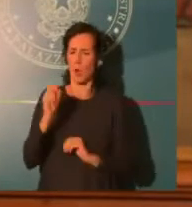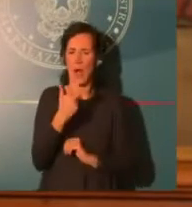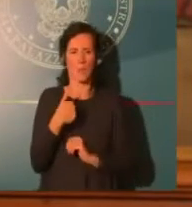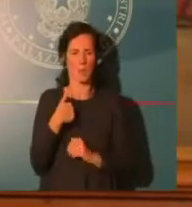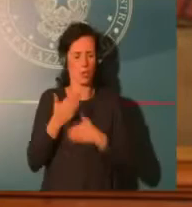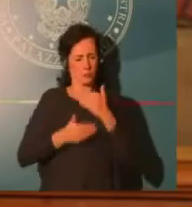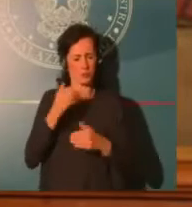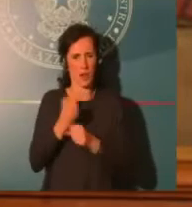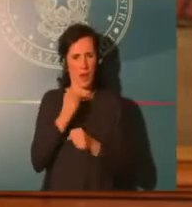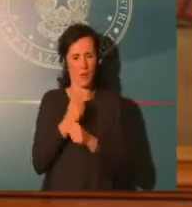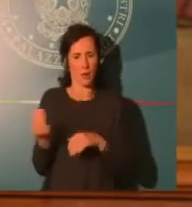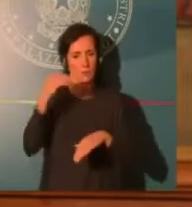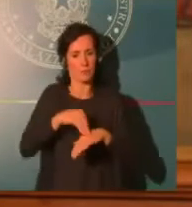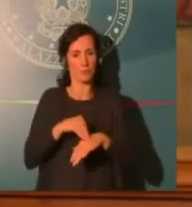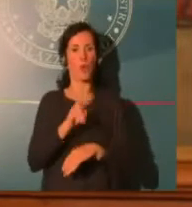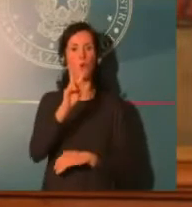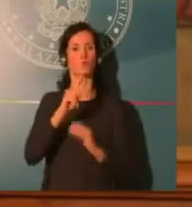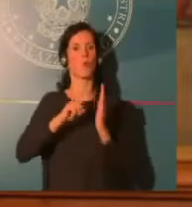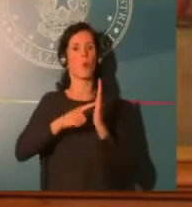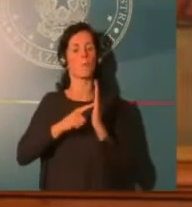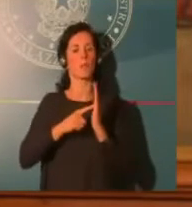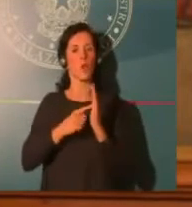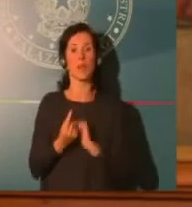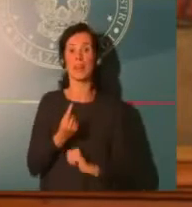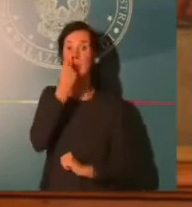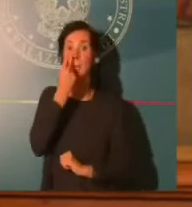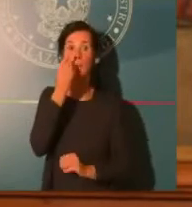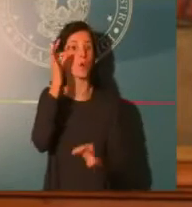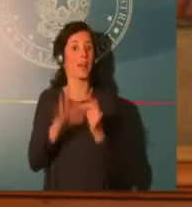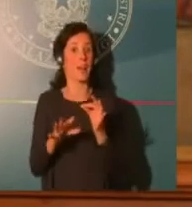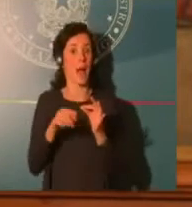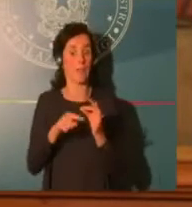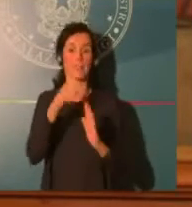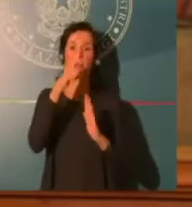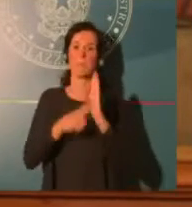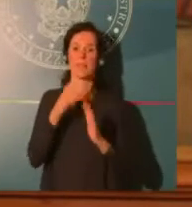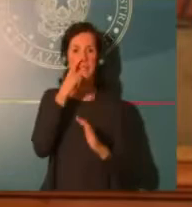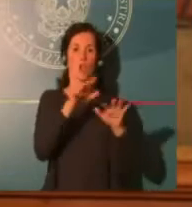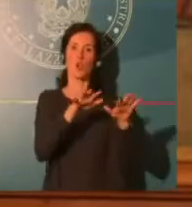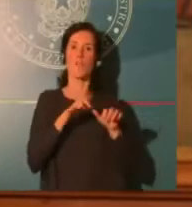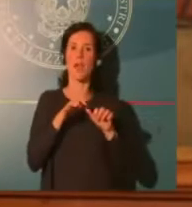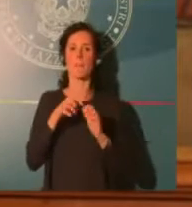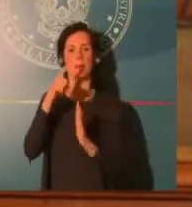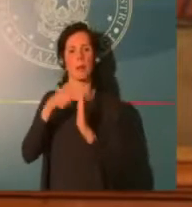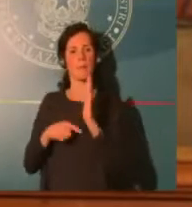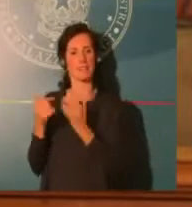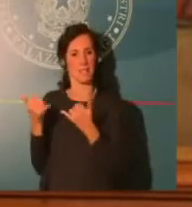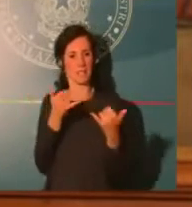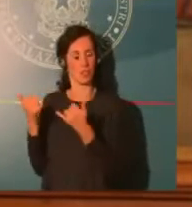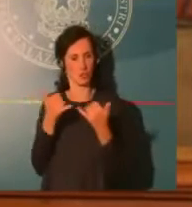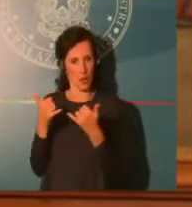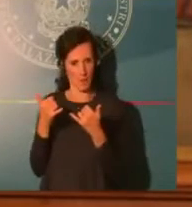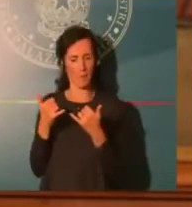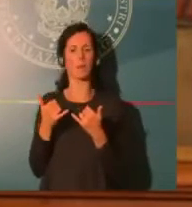novembre e dicembre, di rafforzare la sorveglianza sanitaria e il contact tracing e anche di dare risorse